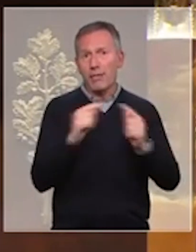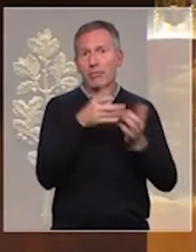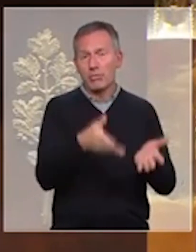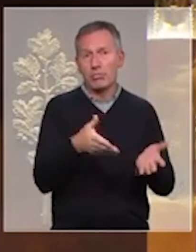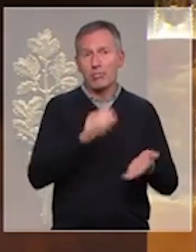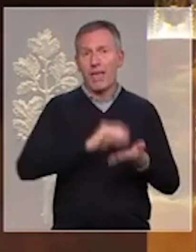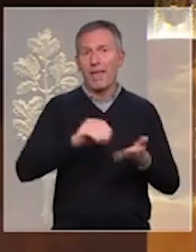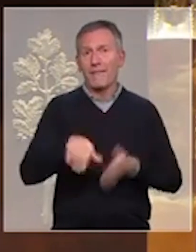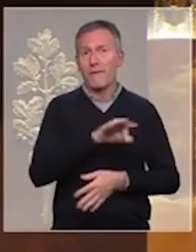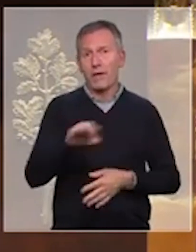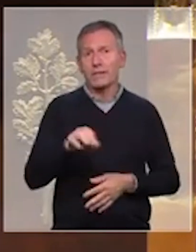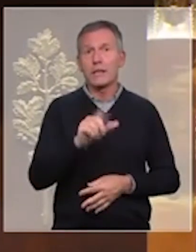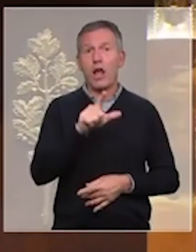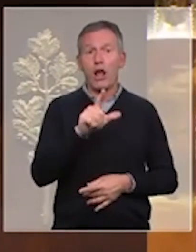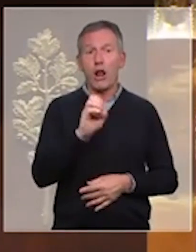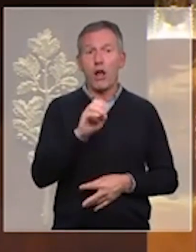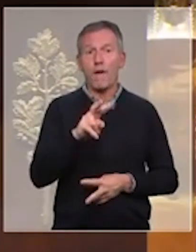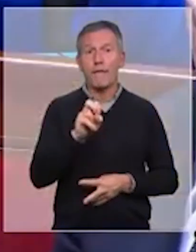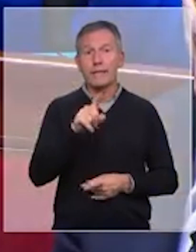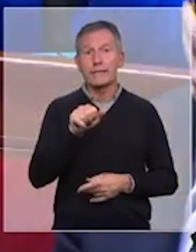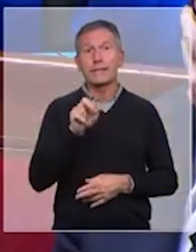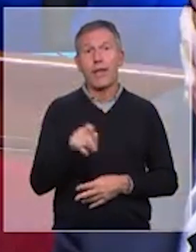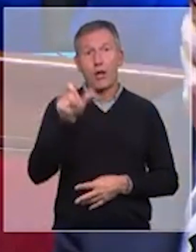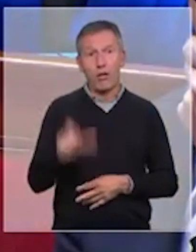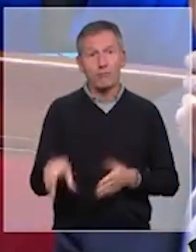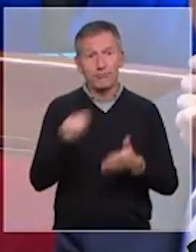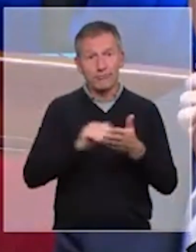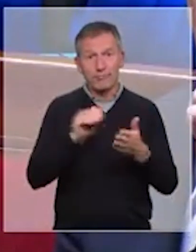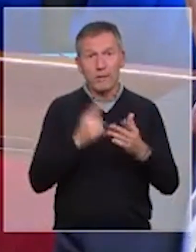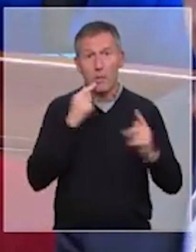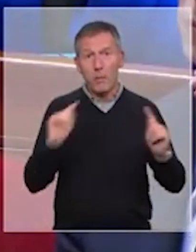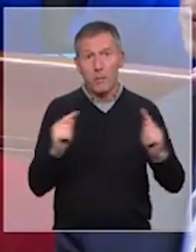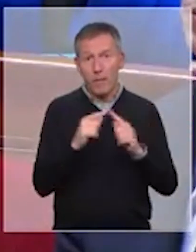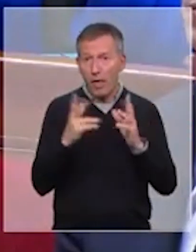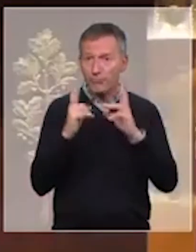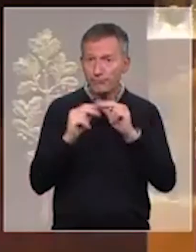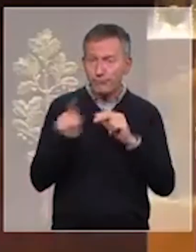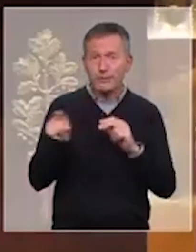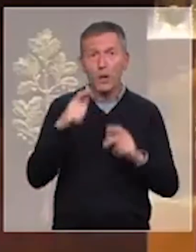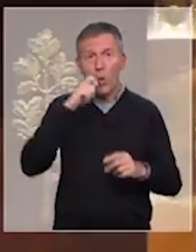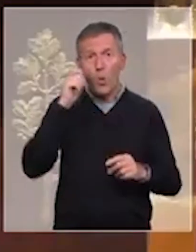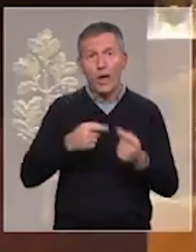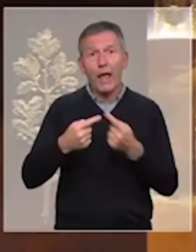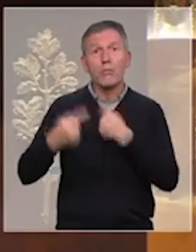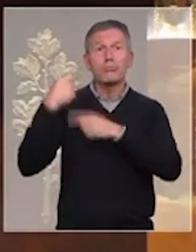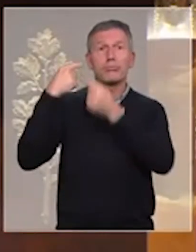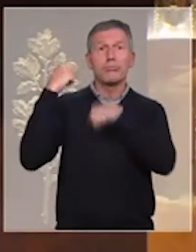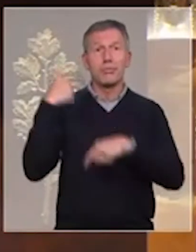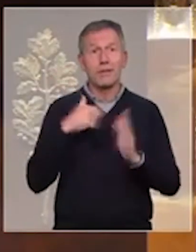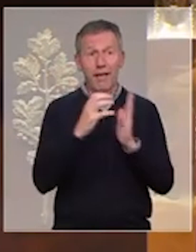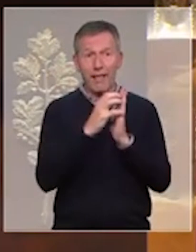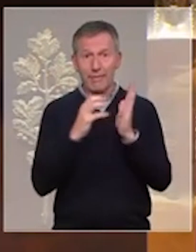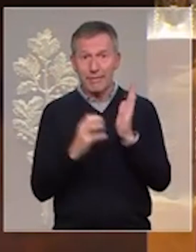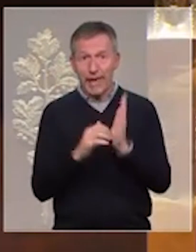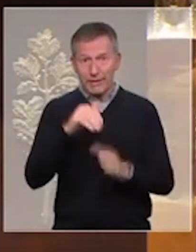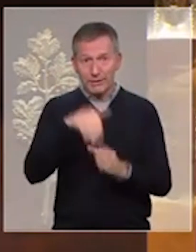Guillaume Levasseur de Beaupelant, description d'Ukraine. Il y a dans ce texte des